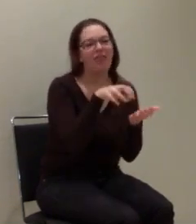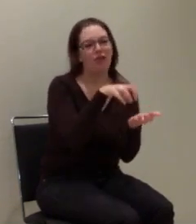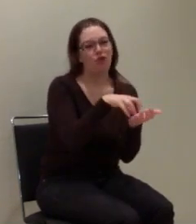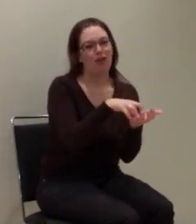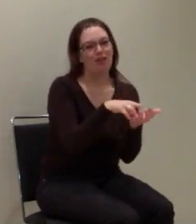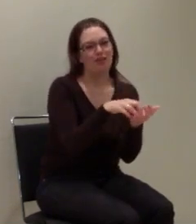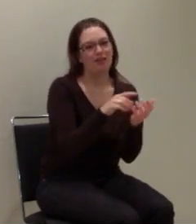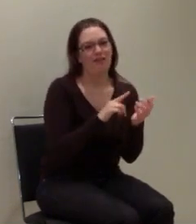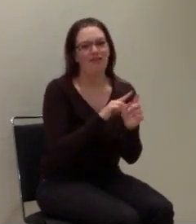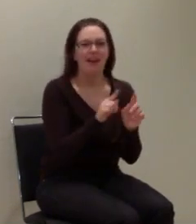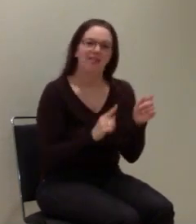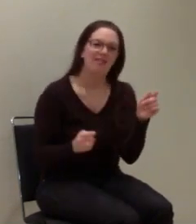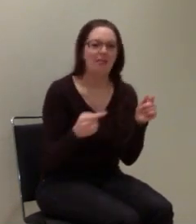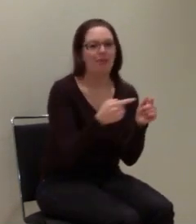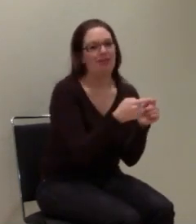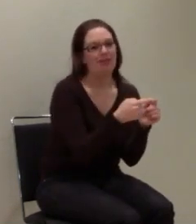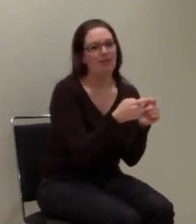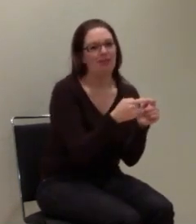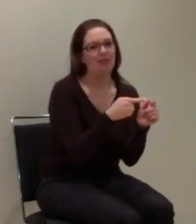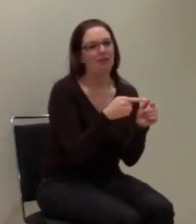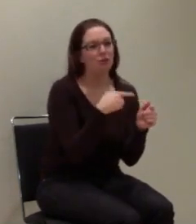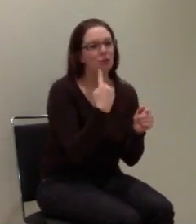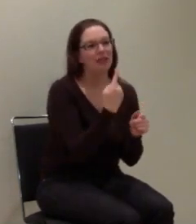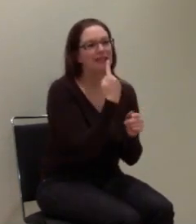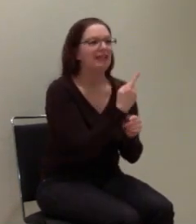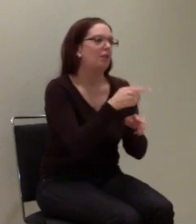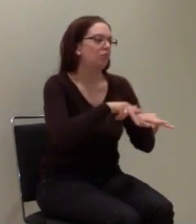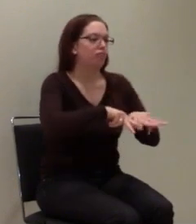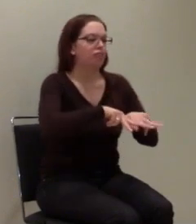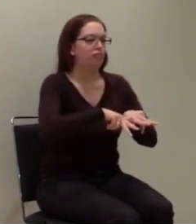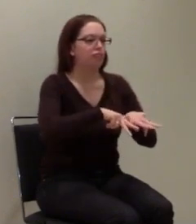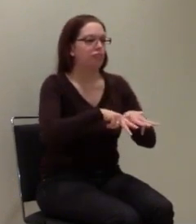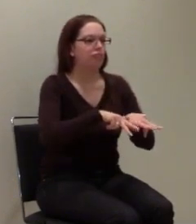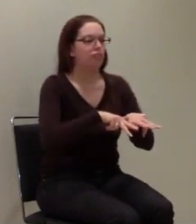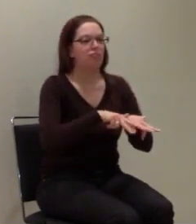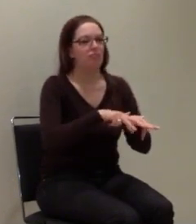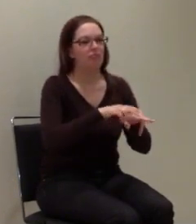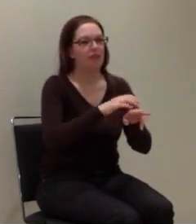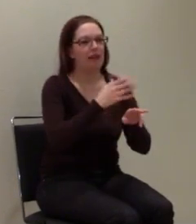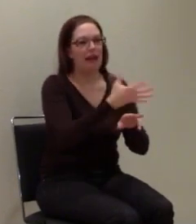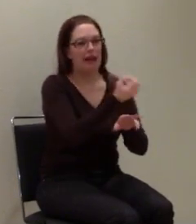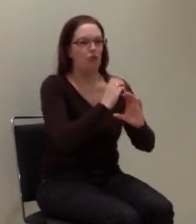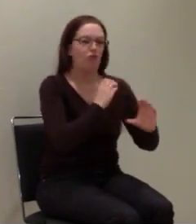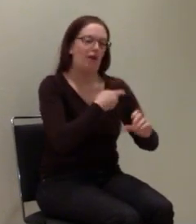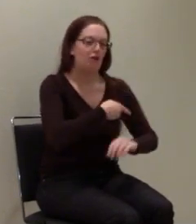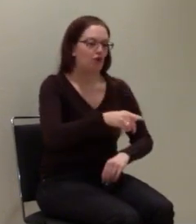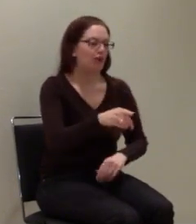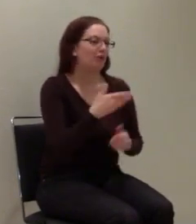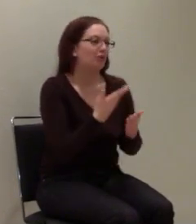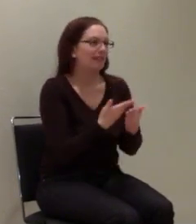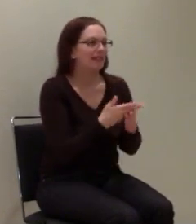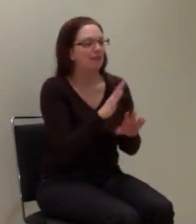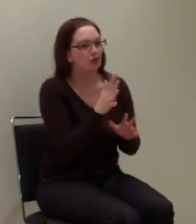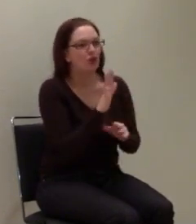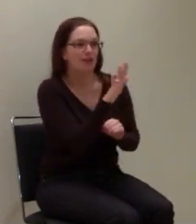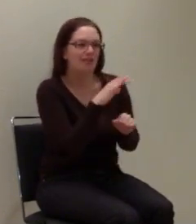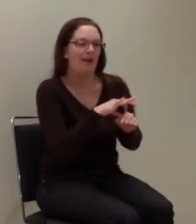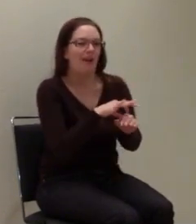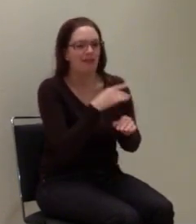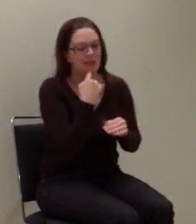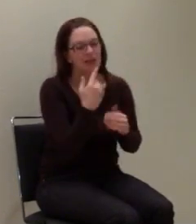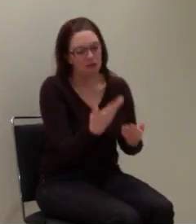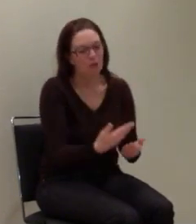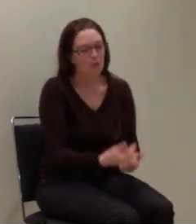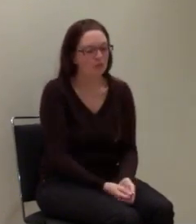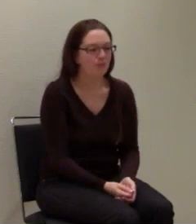disponieren den Einsatz direkt von dort aus. Aus dem Grund kam wahrscheinlich, von daher kam wahrscheinlich auch die Aussage von dem beförderndeten Arzt.